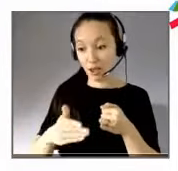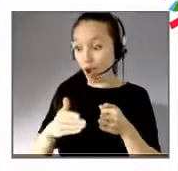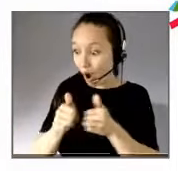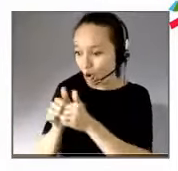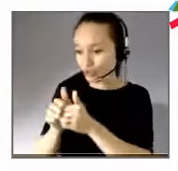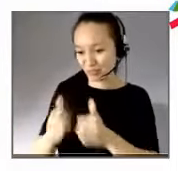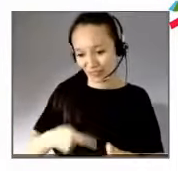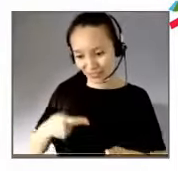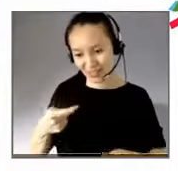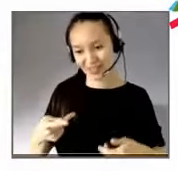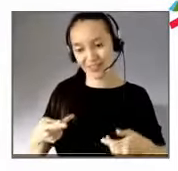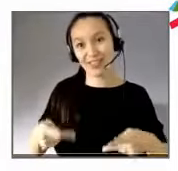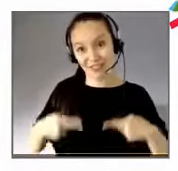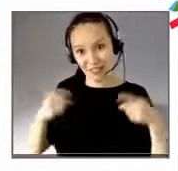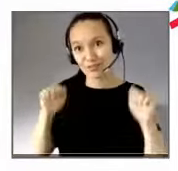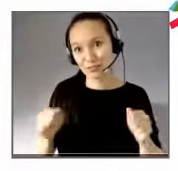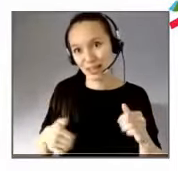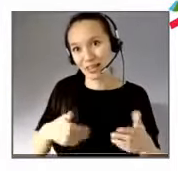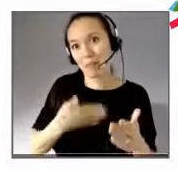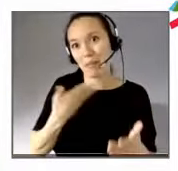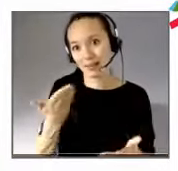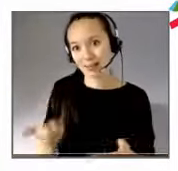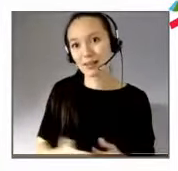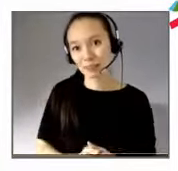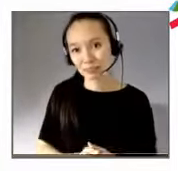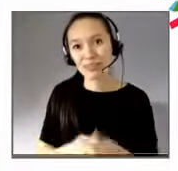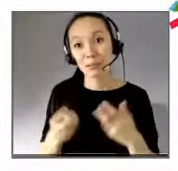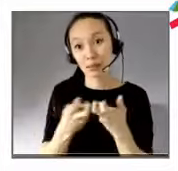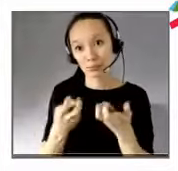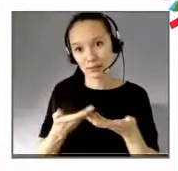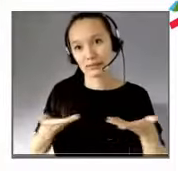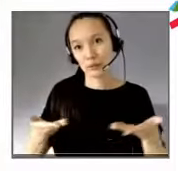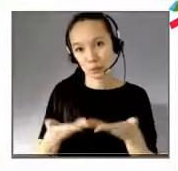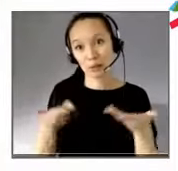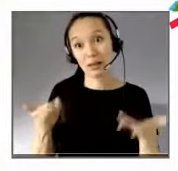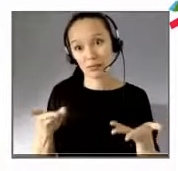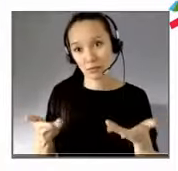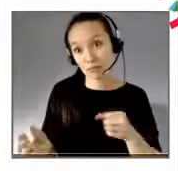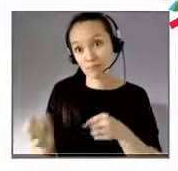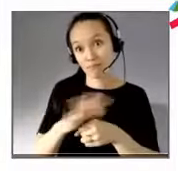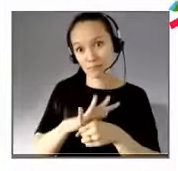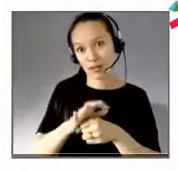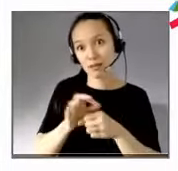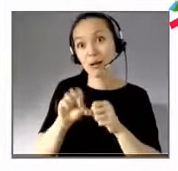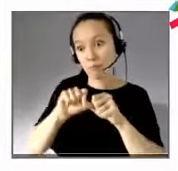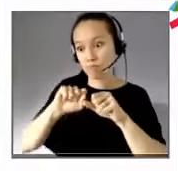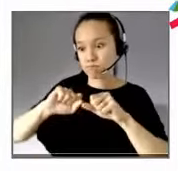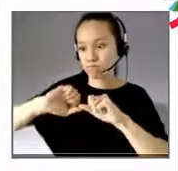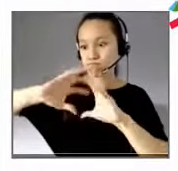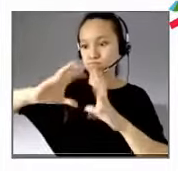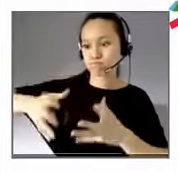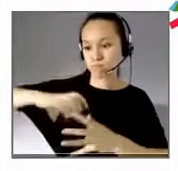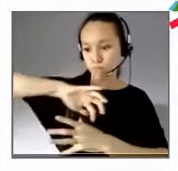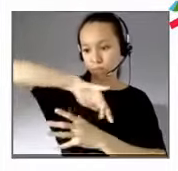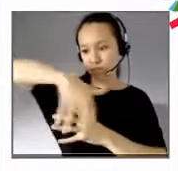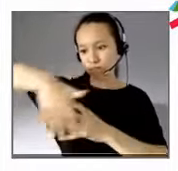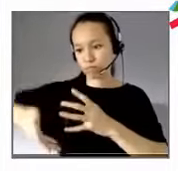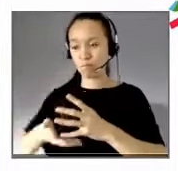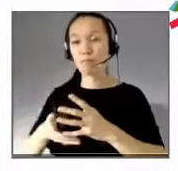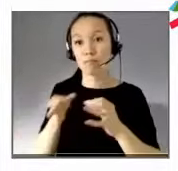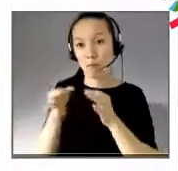actuelles comme la pandémie. D'une certaine façon, ce sont les personnes en situation de fragilité